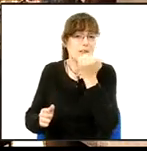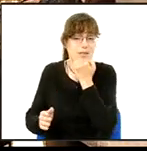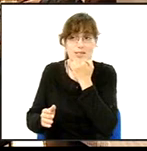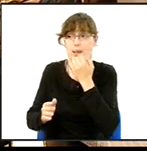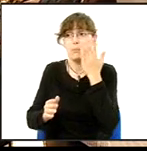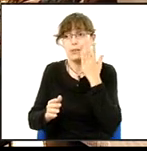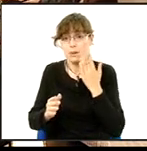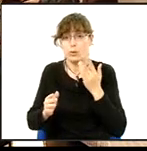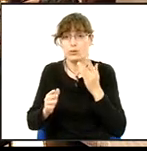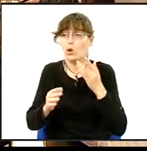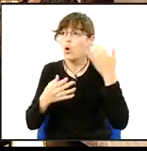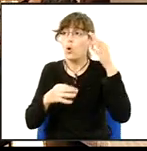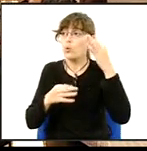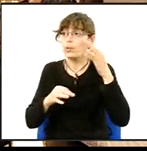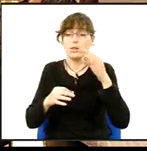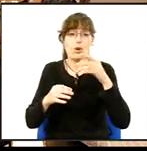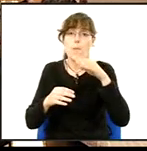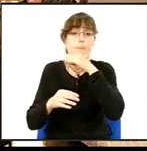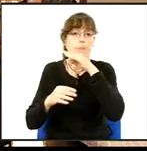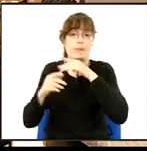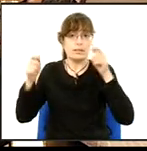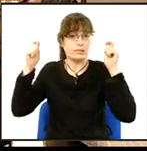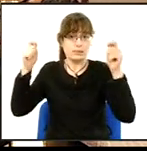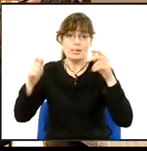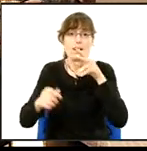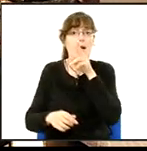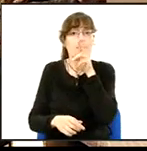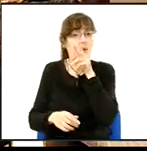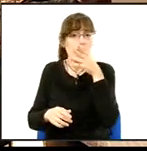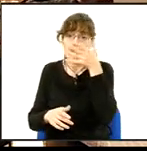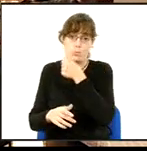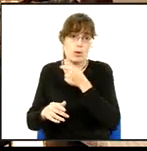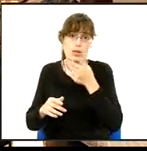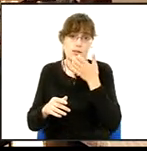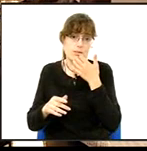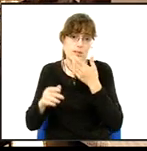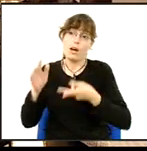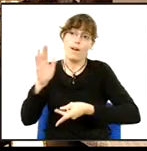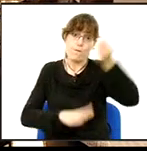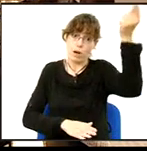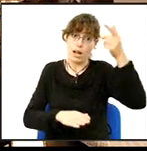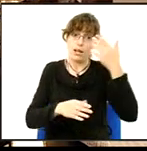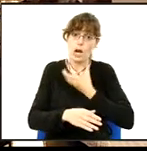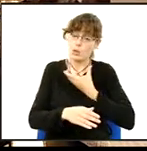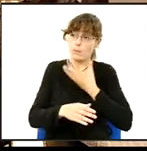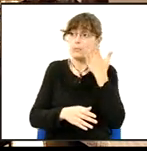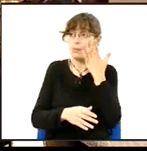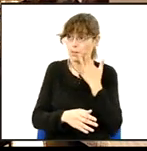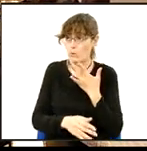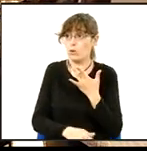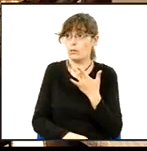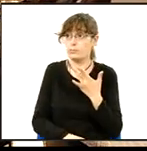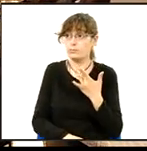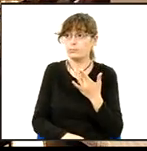han de ser només tal com fan, amb els papers, no poden parlar, sinó, s'han d'anar fora, fora de l'Ajuntament. M'agradaria que també